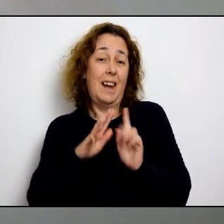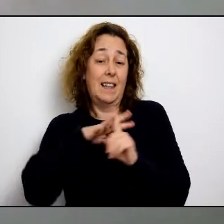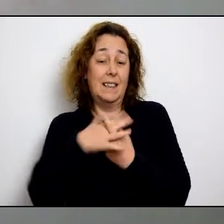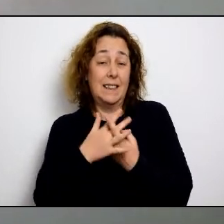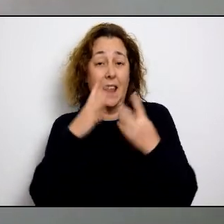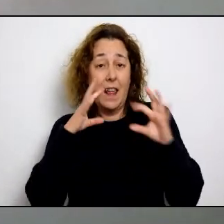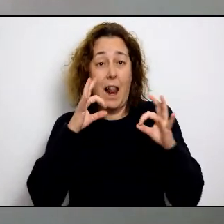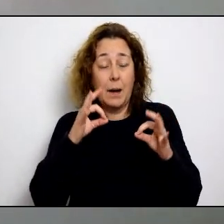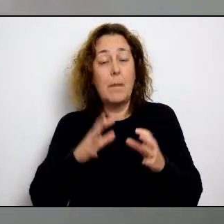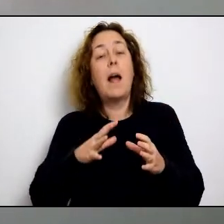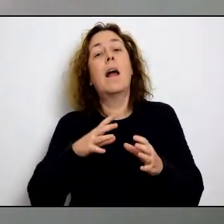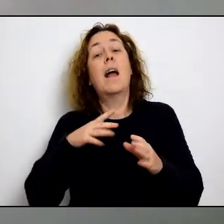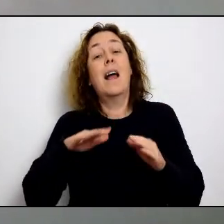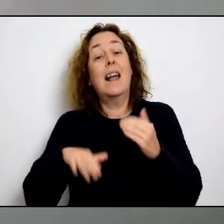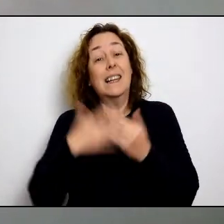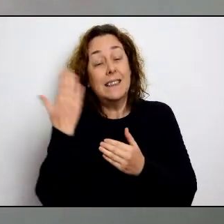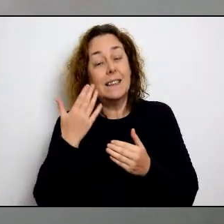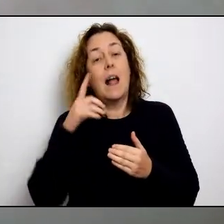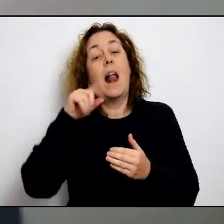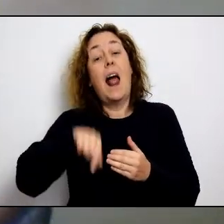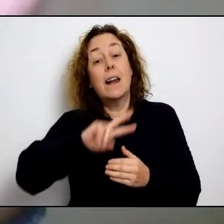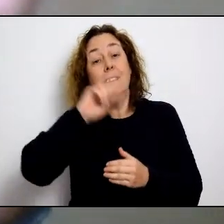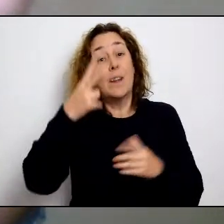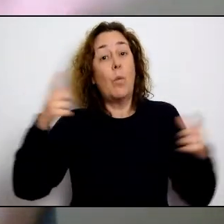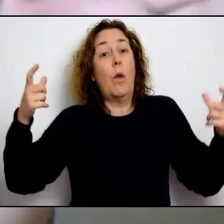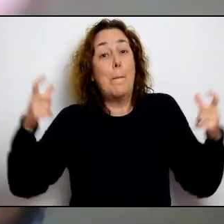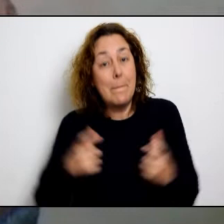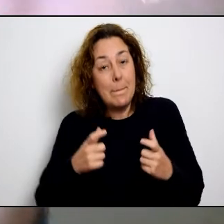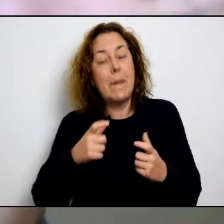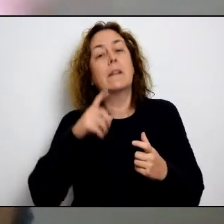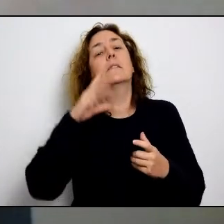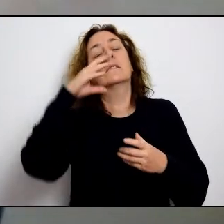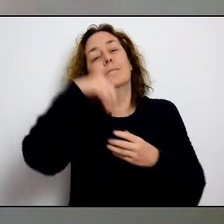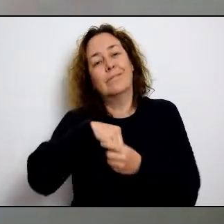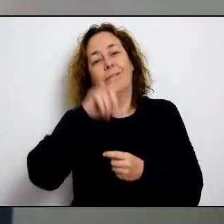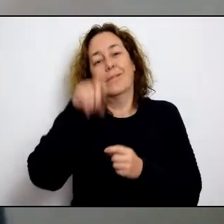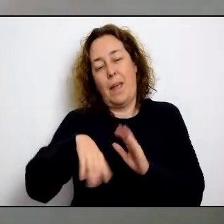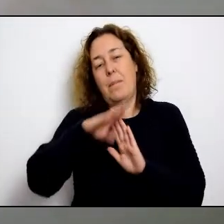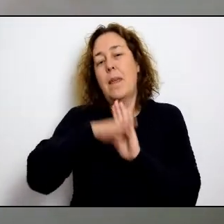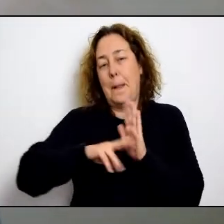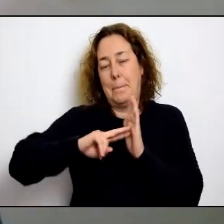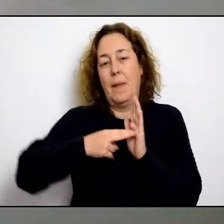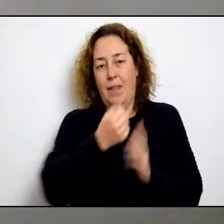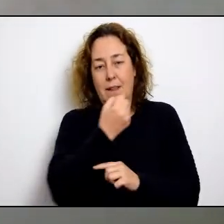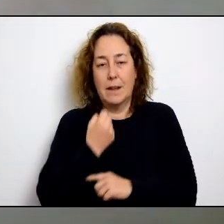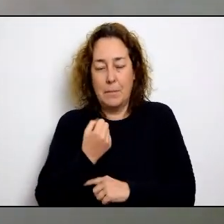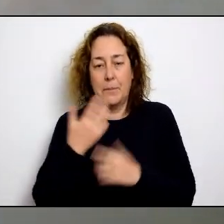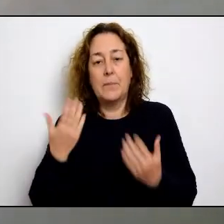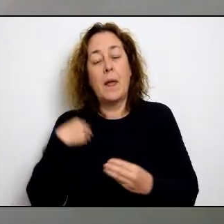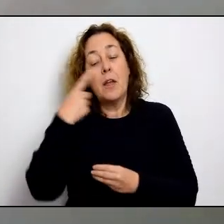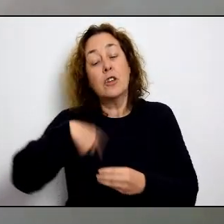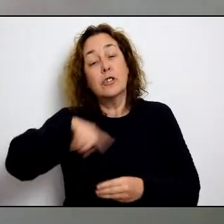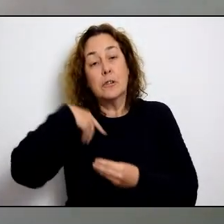que aquestes mesures socials i econòmiques que es derivaven des del decret d'estat d'alarma inicial poguessin ser ampliades també en